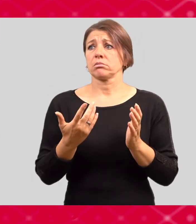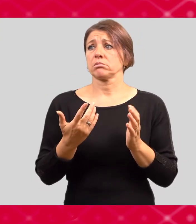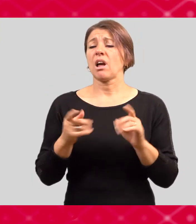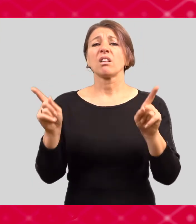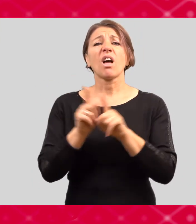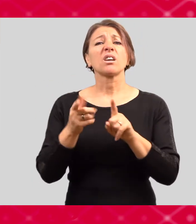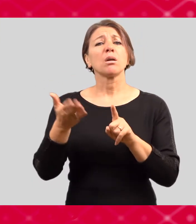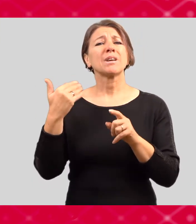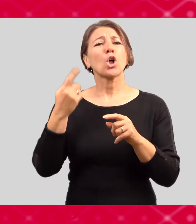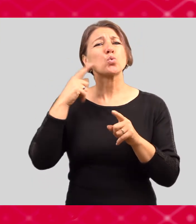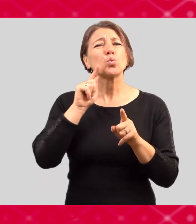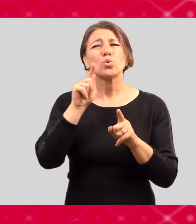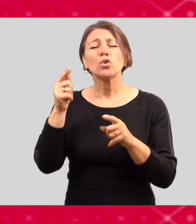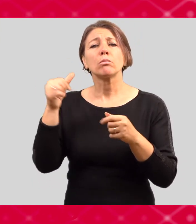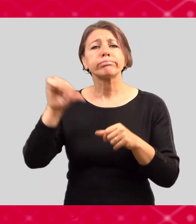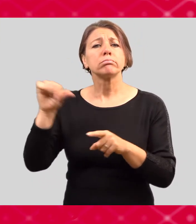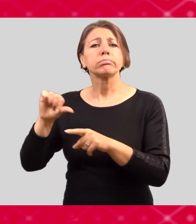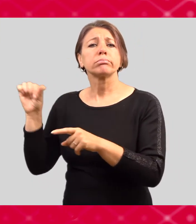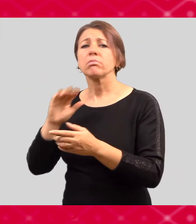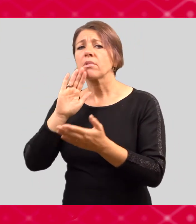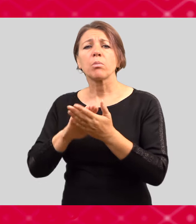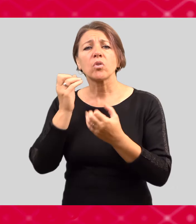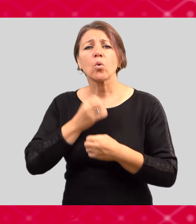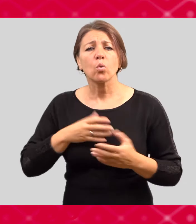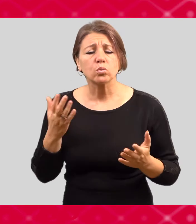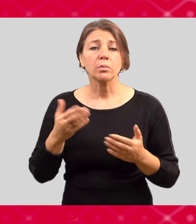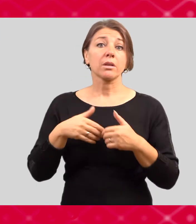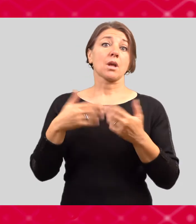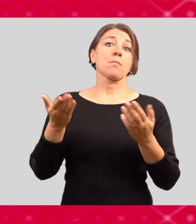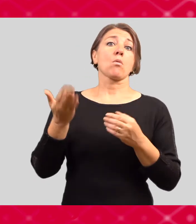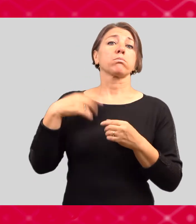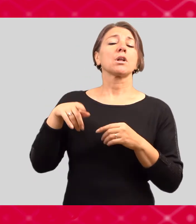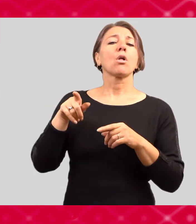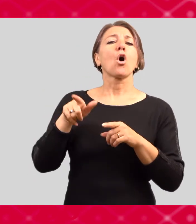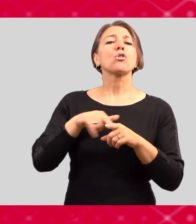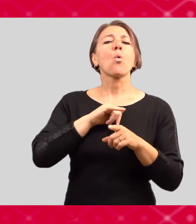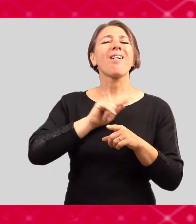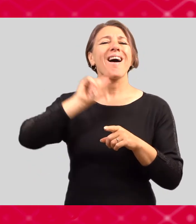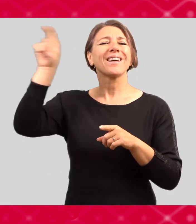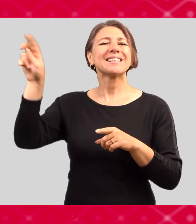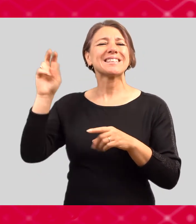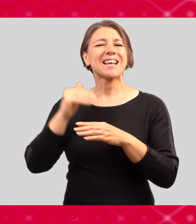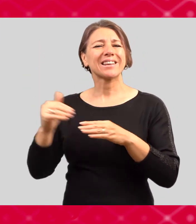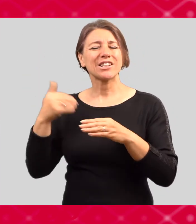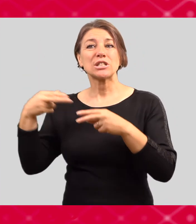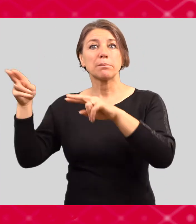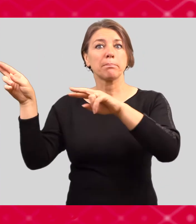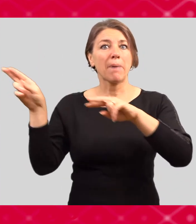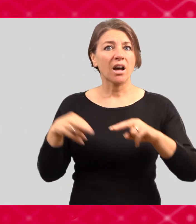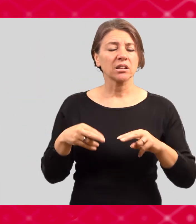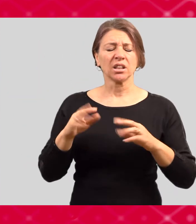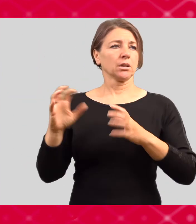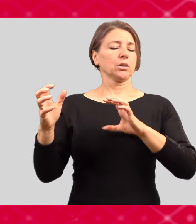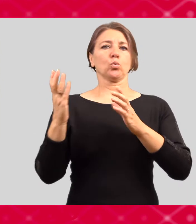máte za sebou více neuspěšných studií nebo se vracíte ze zahraničního dlouhodobého pobytu. Ty pak mohou